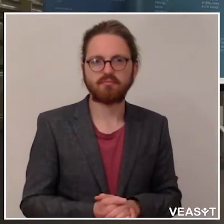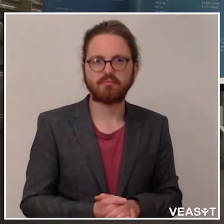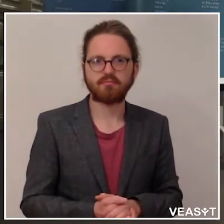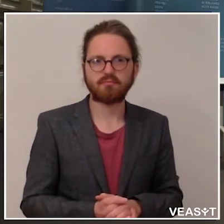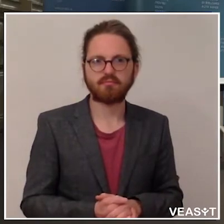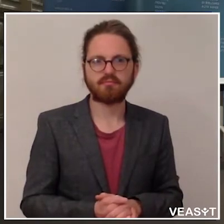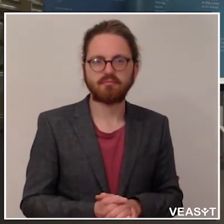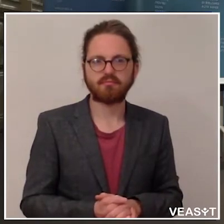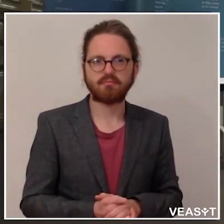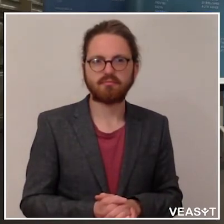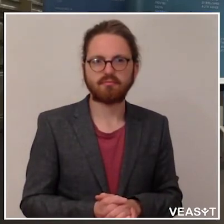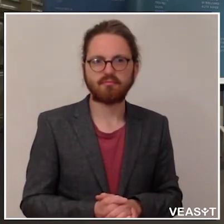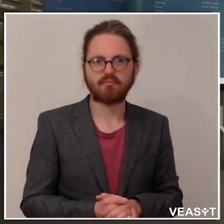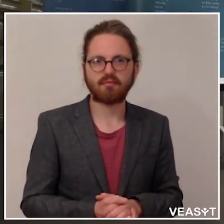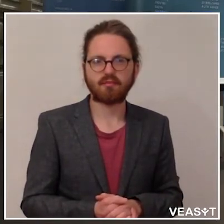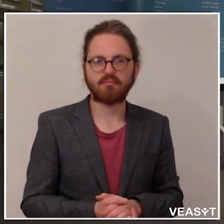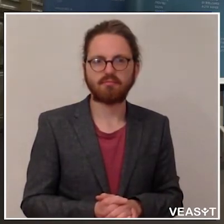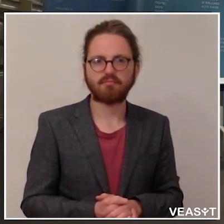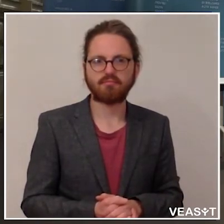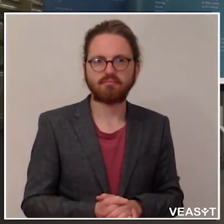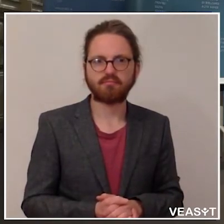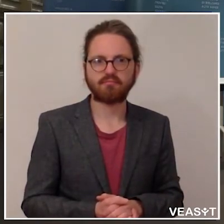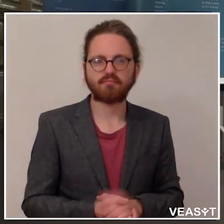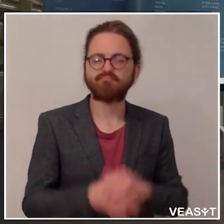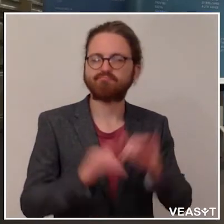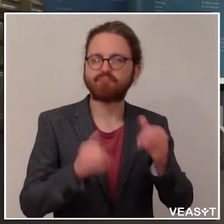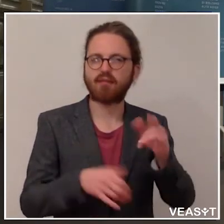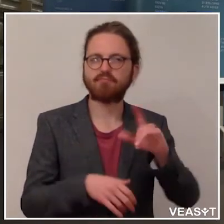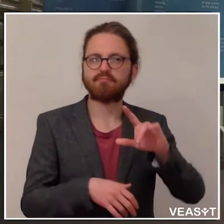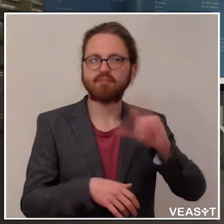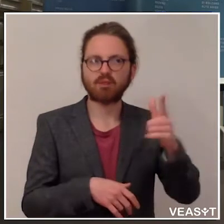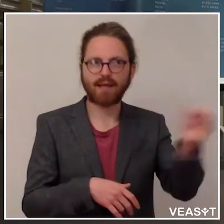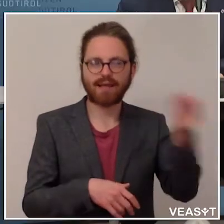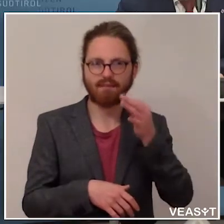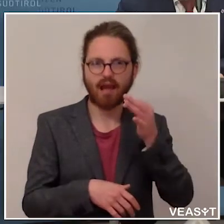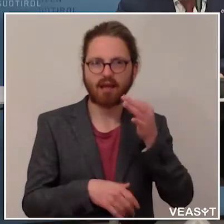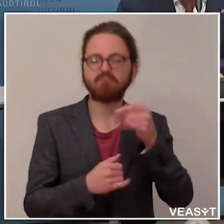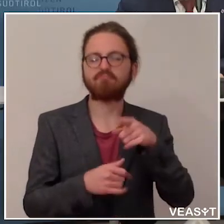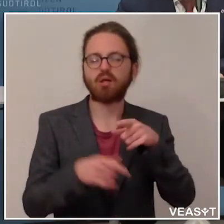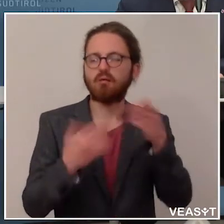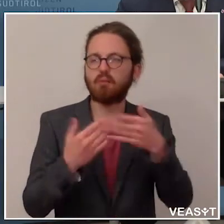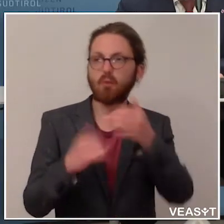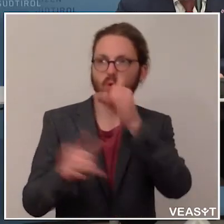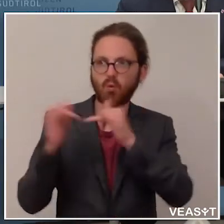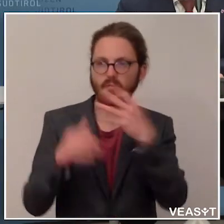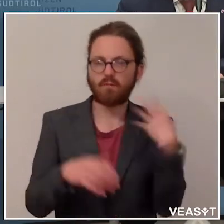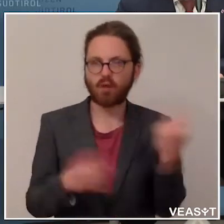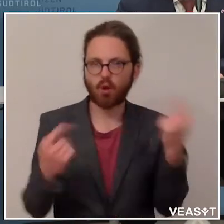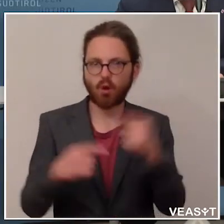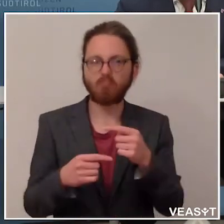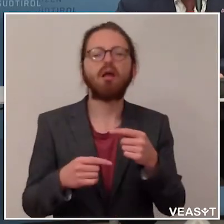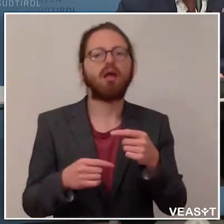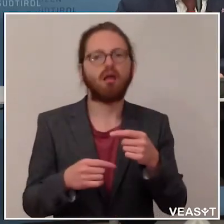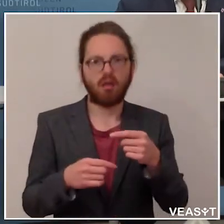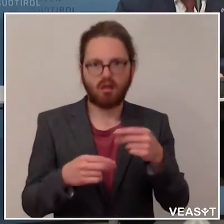Ja, voran zur zweiten Frage, ob Touristen wieder kommen sollen. Natürlich sollen Touristen wieder